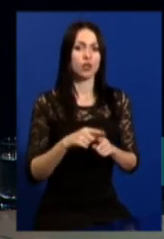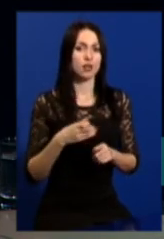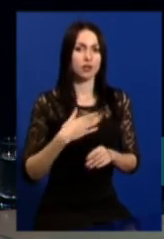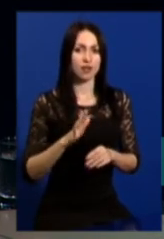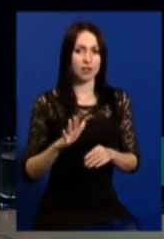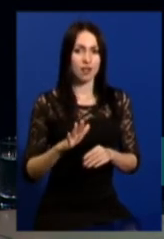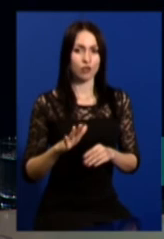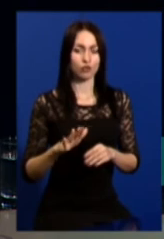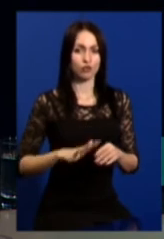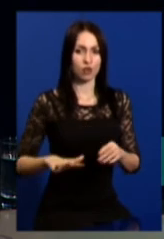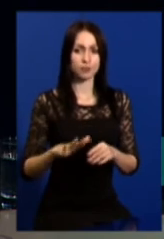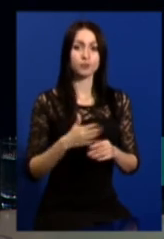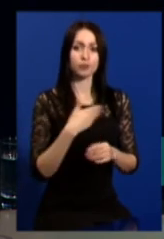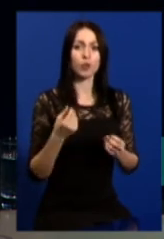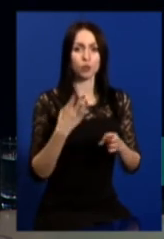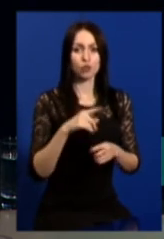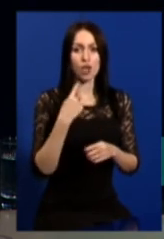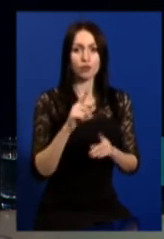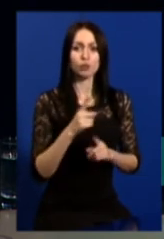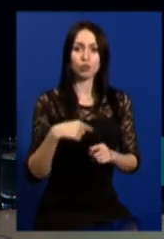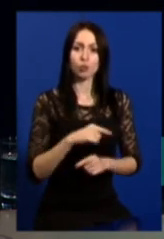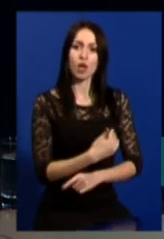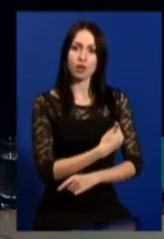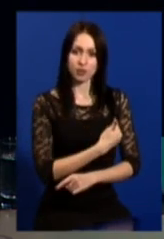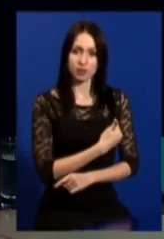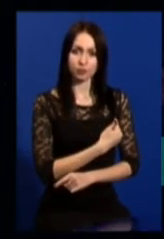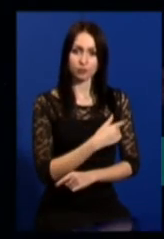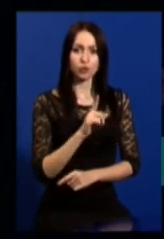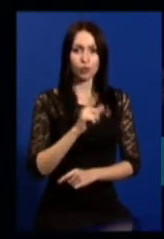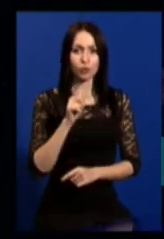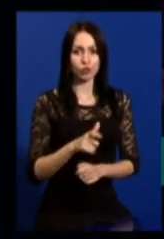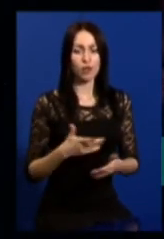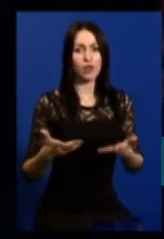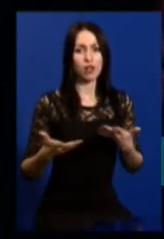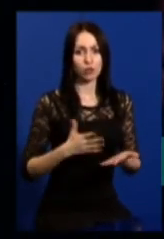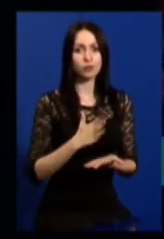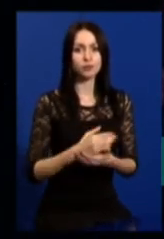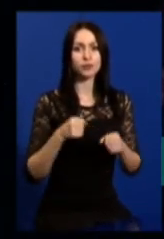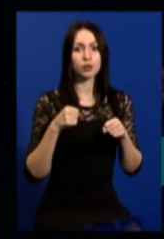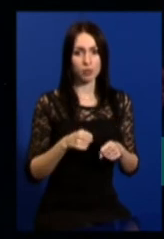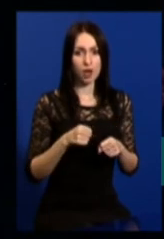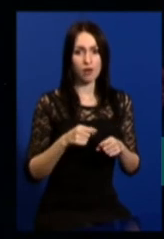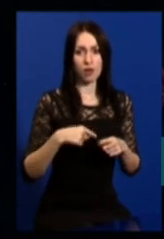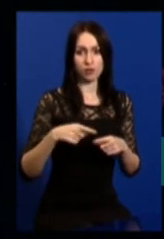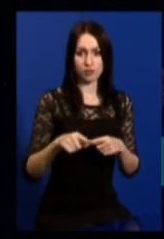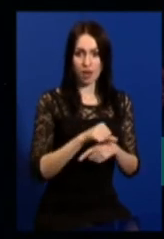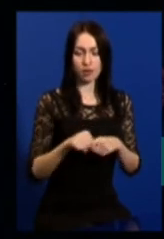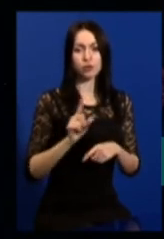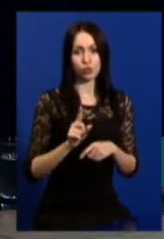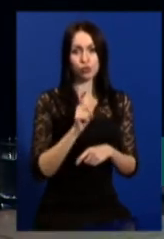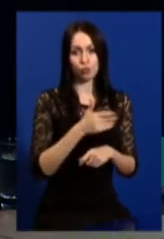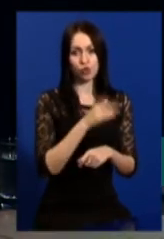наша парафія. Ми просто кажемо, що ми хочемо, щоб людина, яка має право перетинути кордон, щоб вона